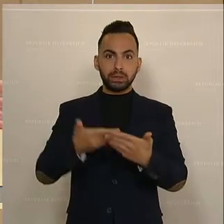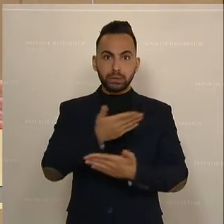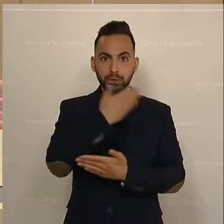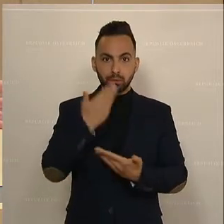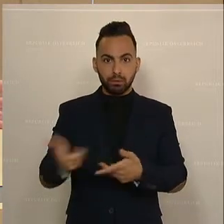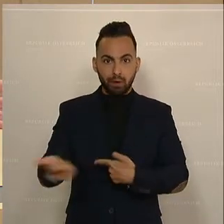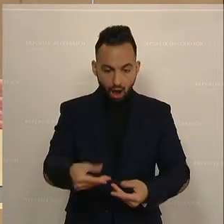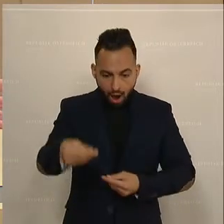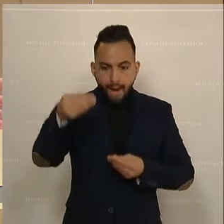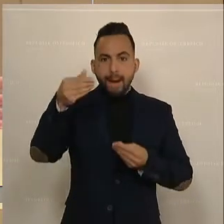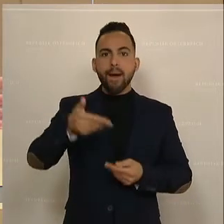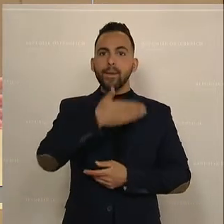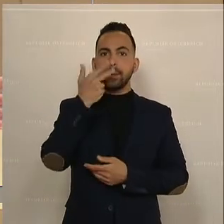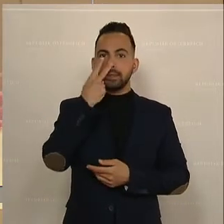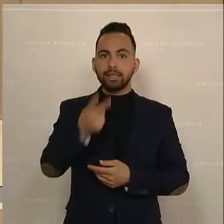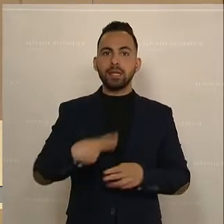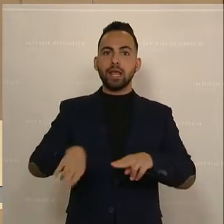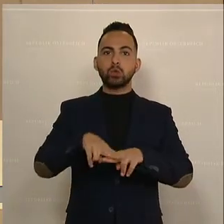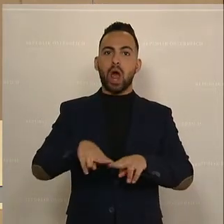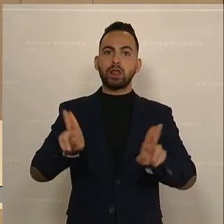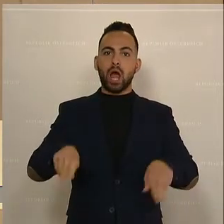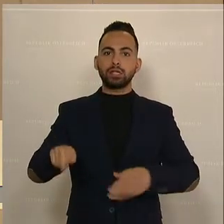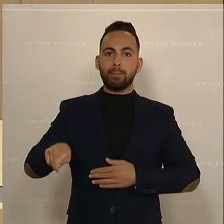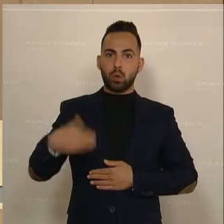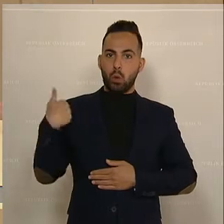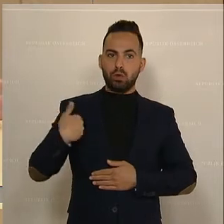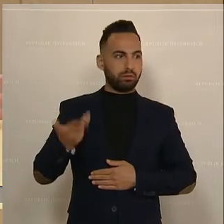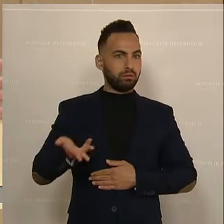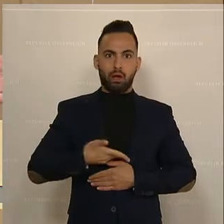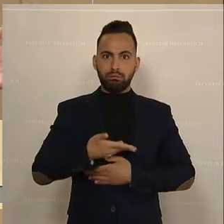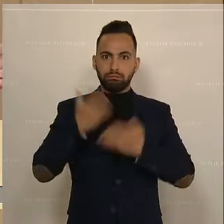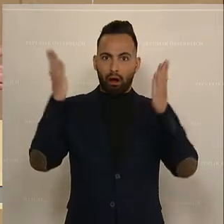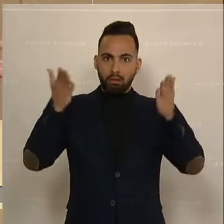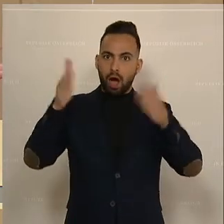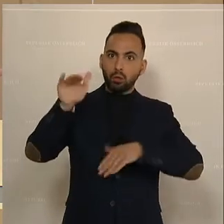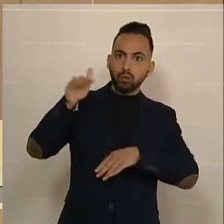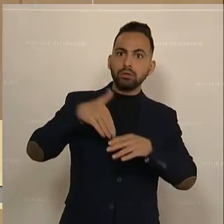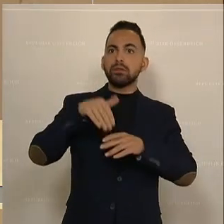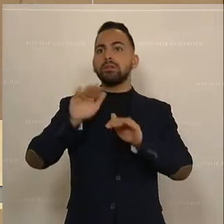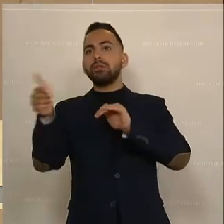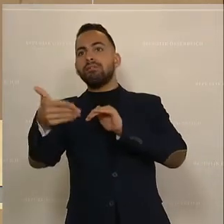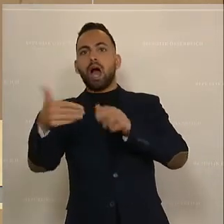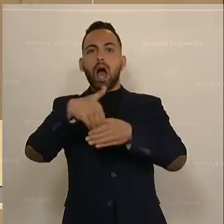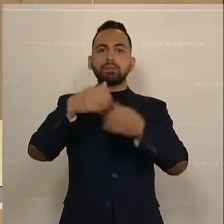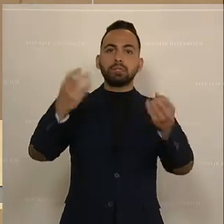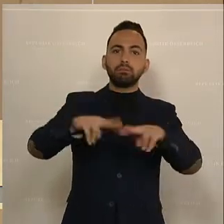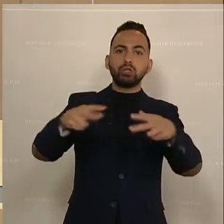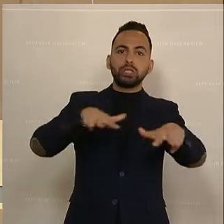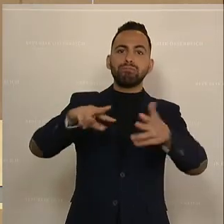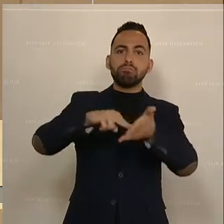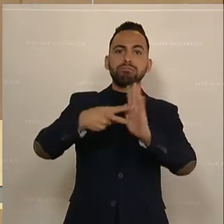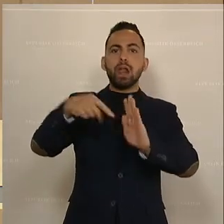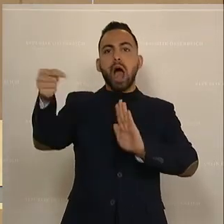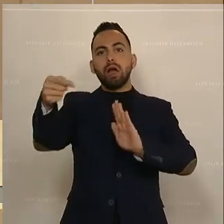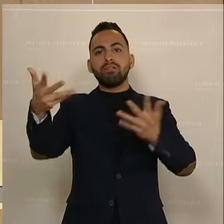vorgelegt. Wir haben als Nationalratsabgeordnete absolut keine Ahnung, was da still in den Hinterzimmern geplant wird oder